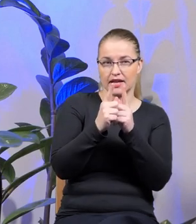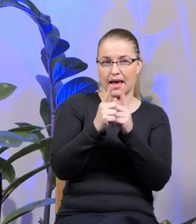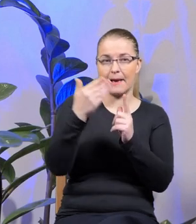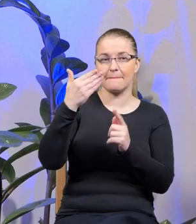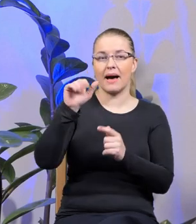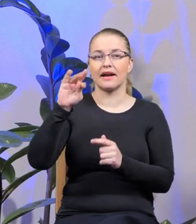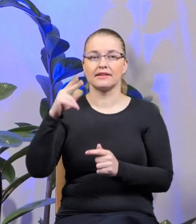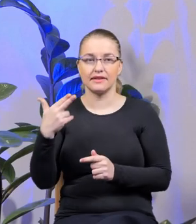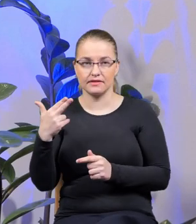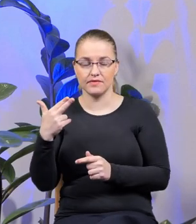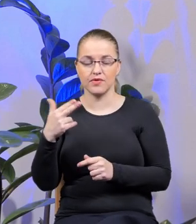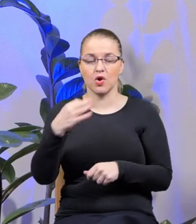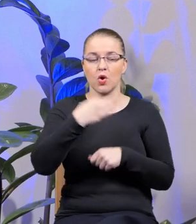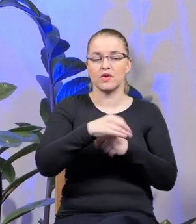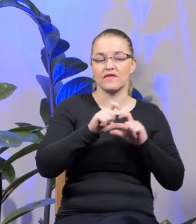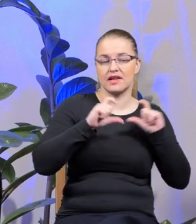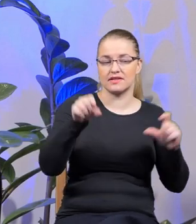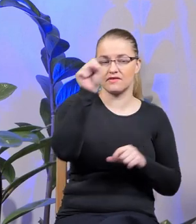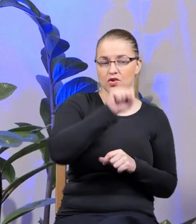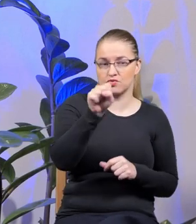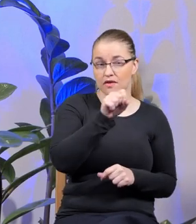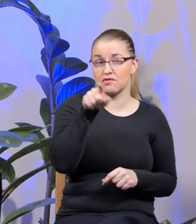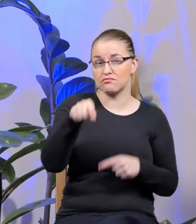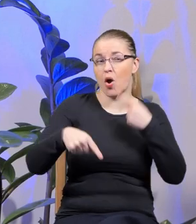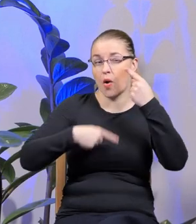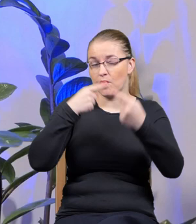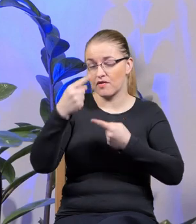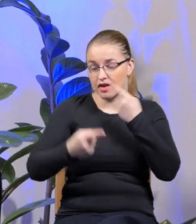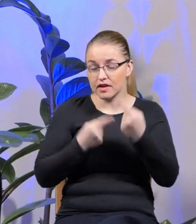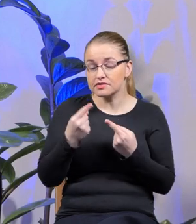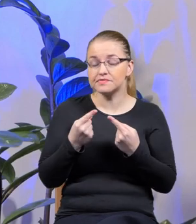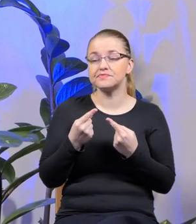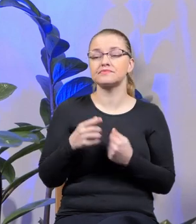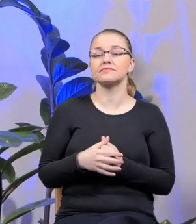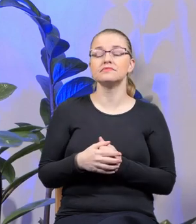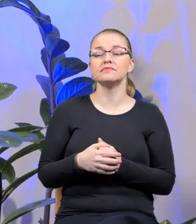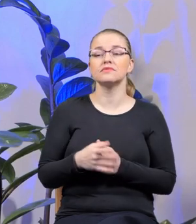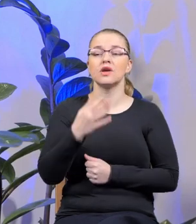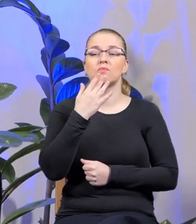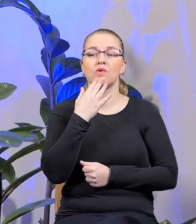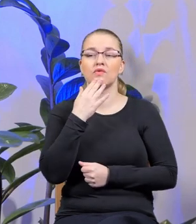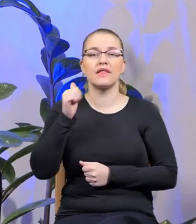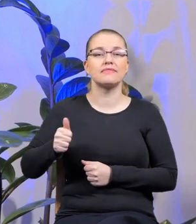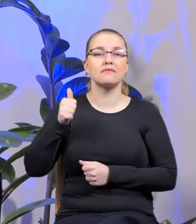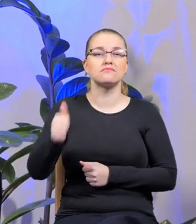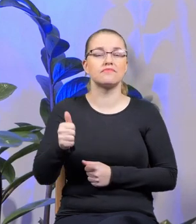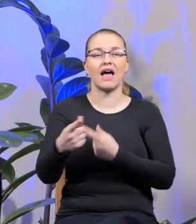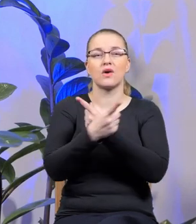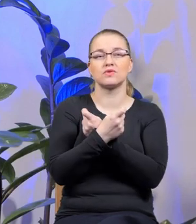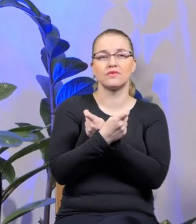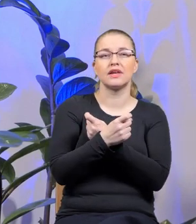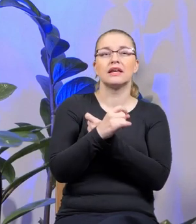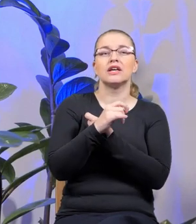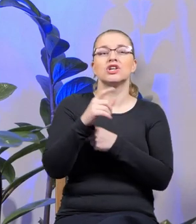Auli Leopoldina i Martin wtedy mówił właśnie o tym wmówieniu przez dyplomację austriacką